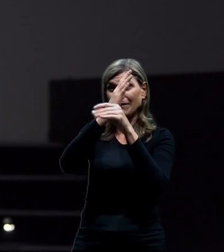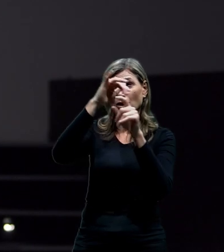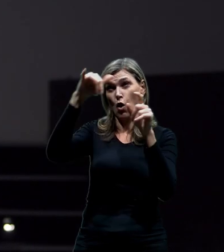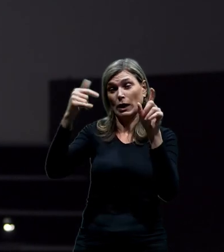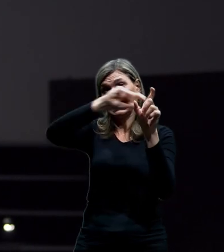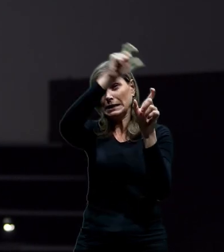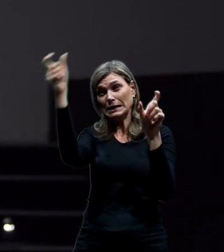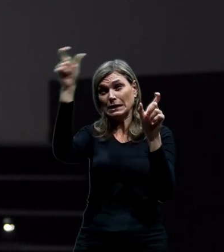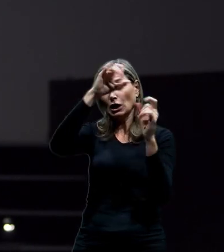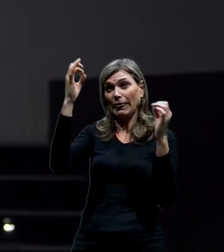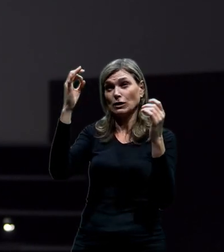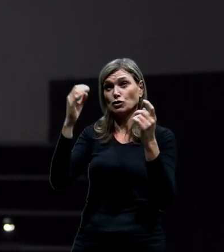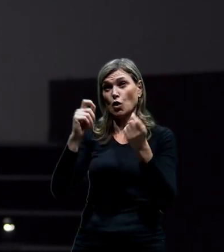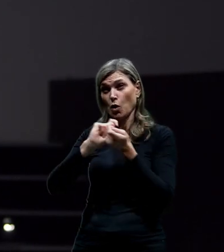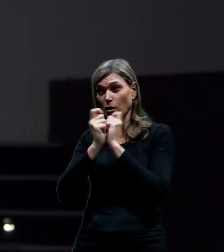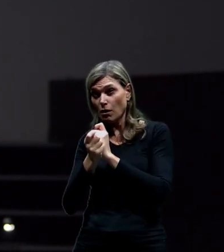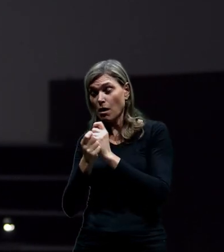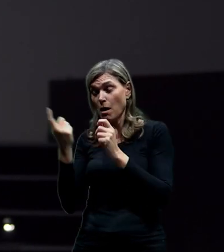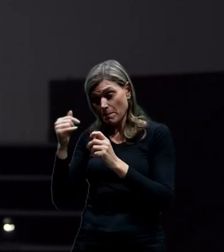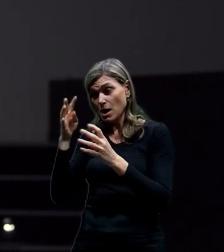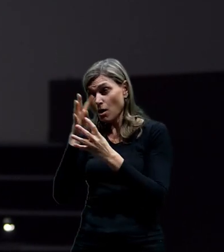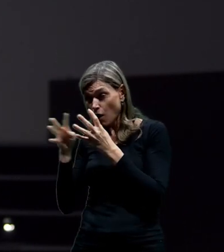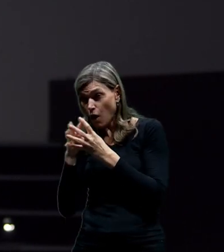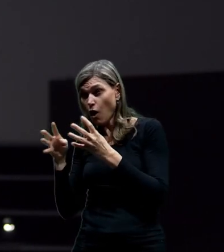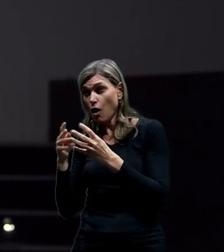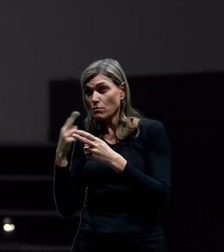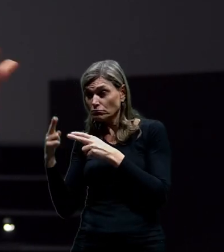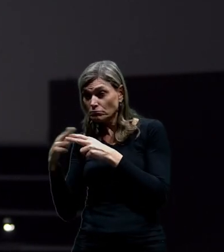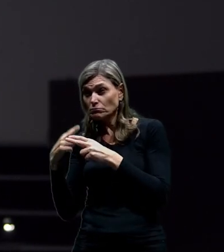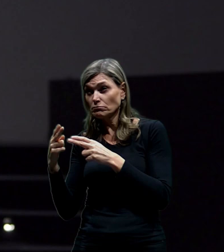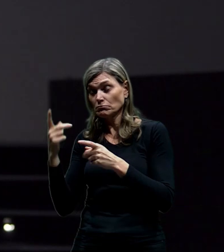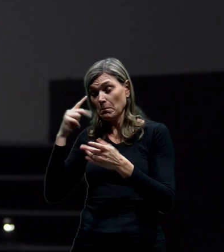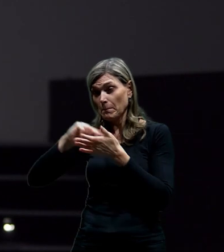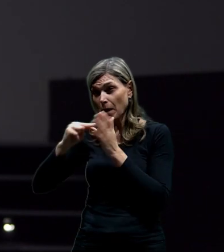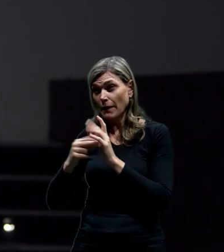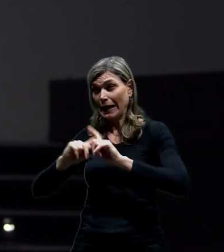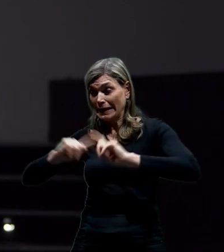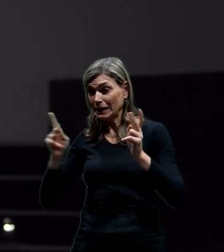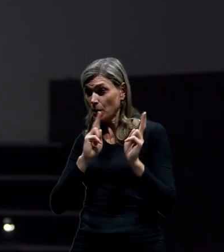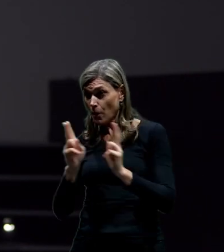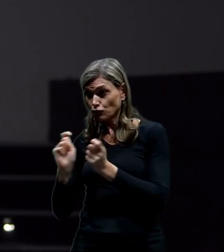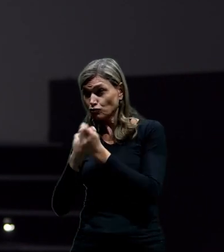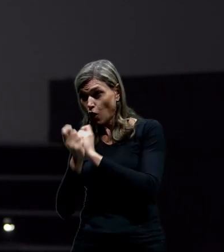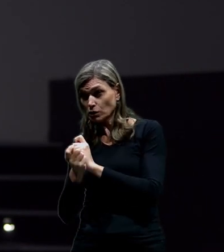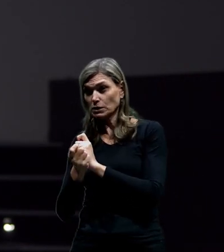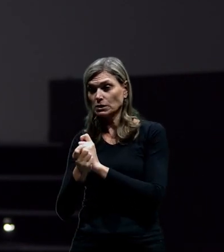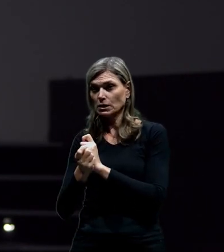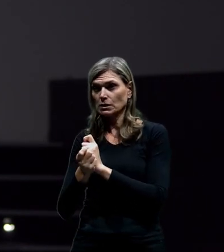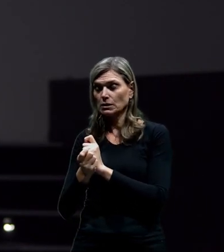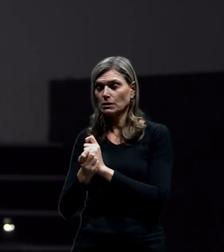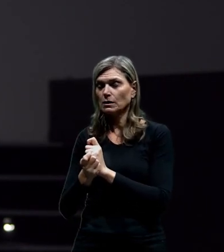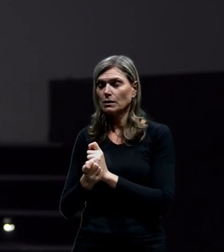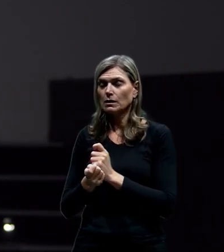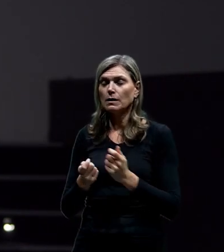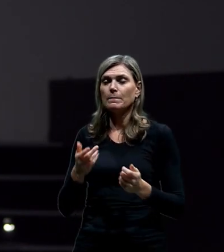trasy okruhu? Dochází tam k nějakému prověřování nebo uvažování nad jinou variantou? Je tam možný dát z